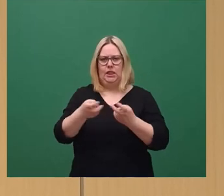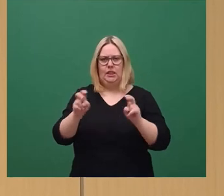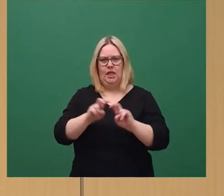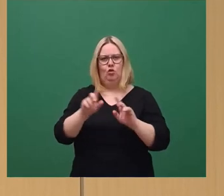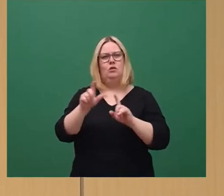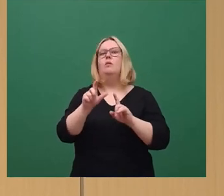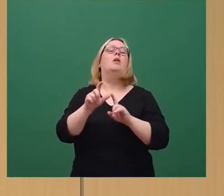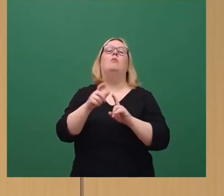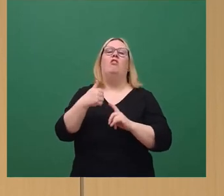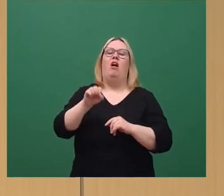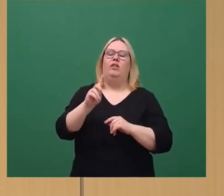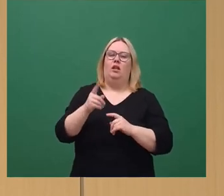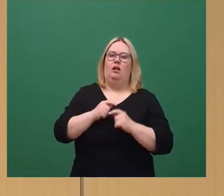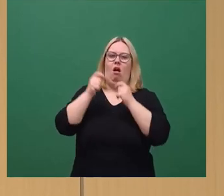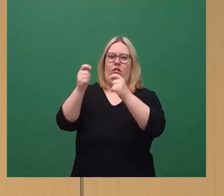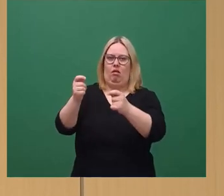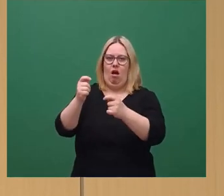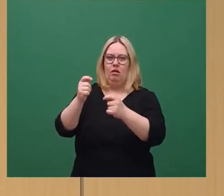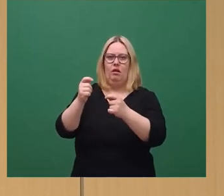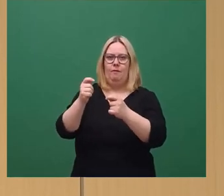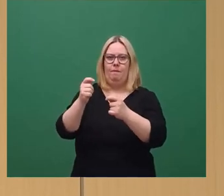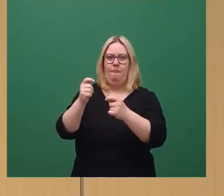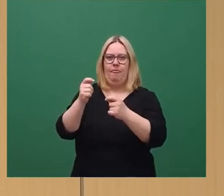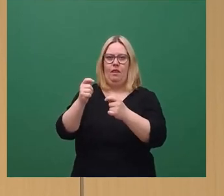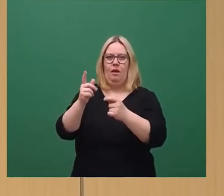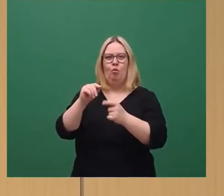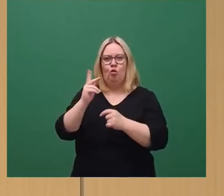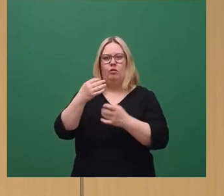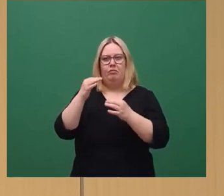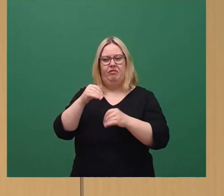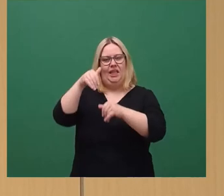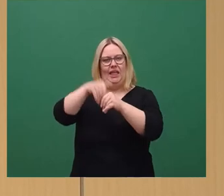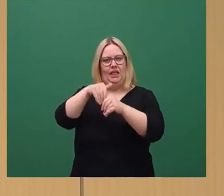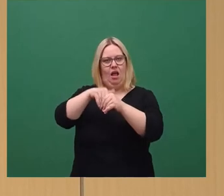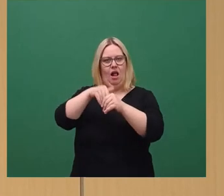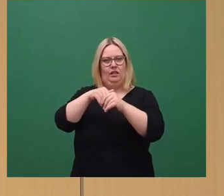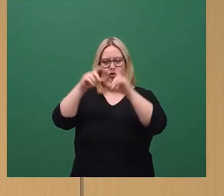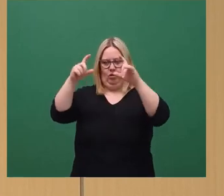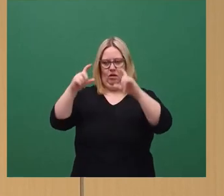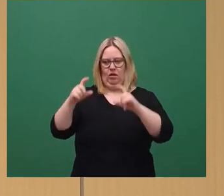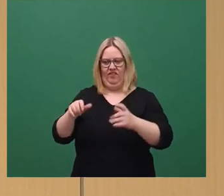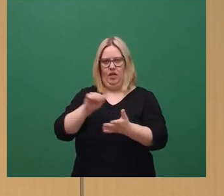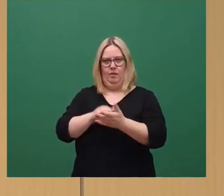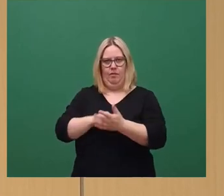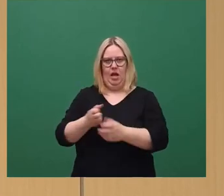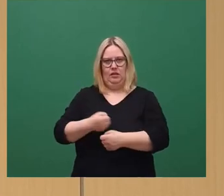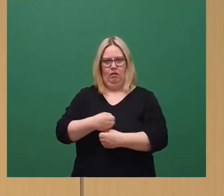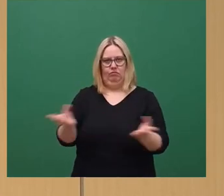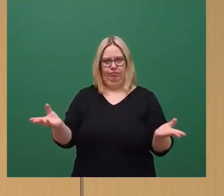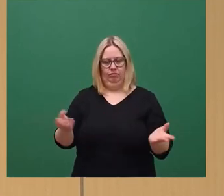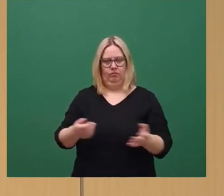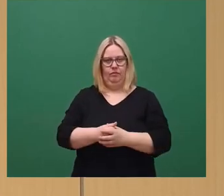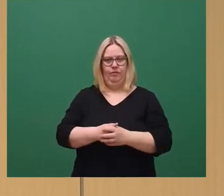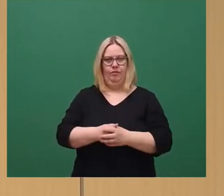auf Antrag der AfD-Fraktion damit befassen, gelangten inhaltliche Versatzstücke über die Presse an die Öffentlichkeit. Der